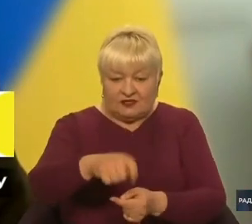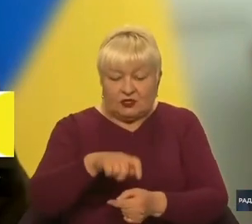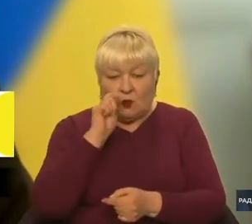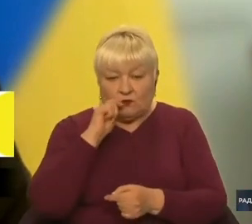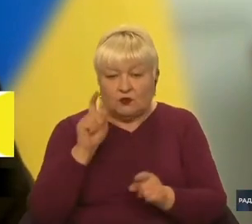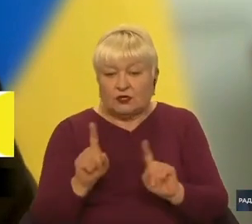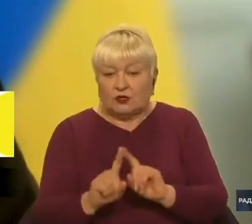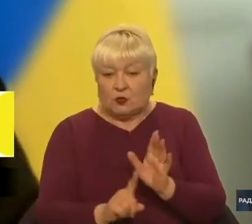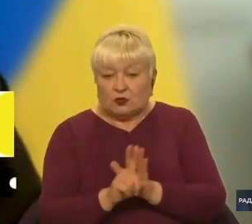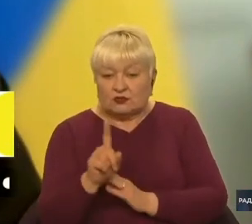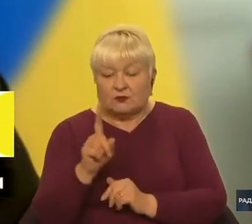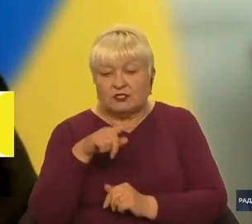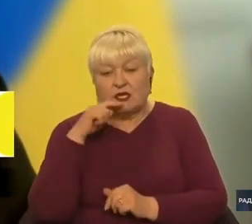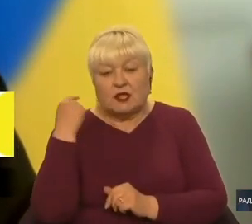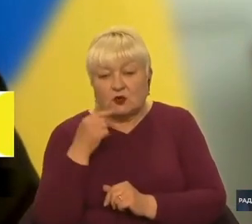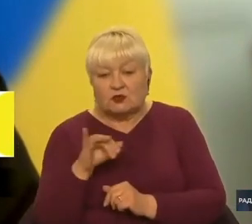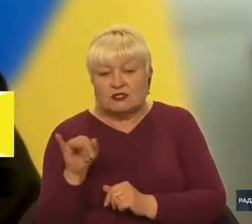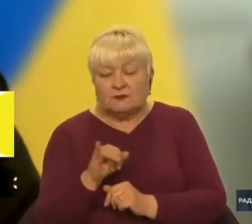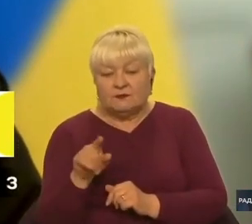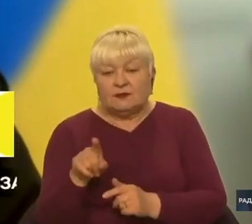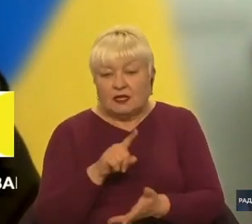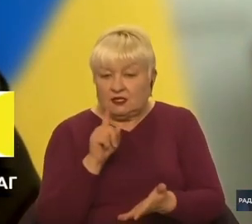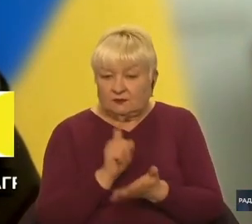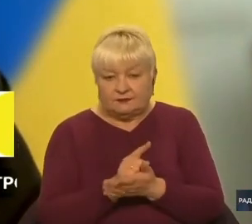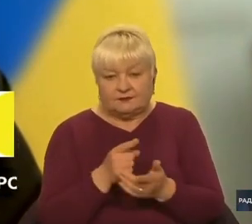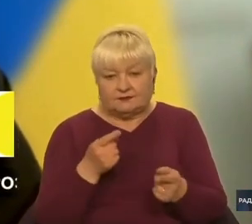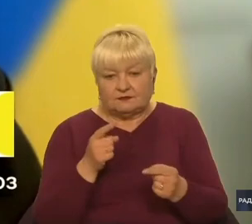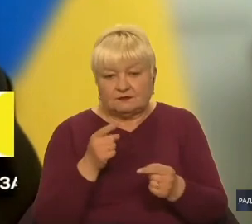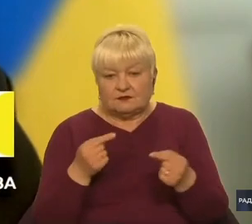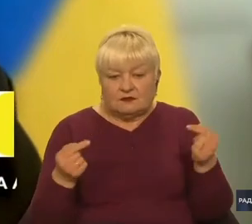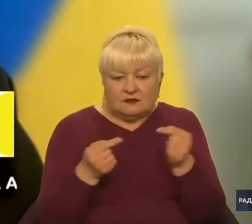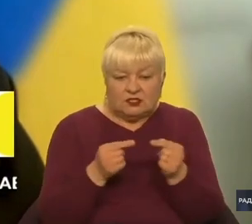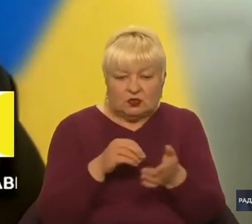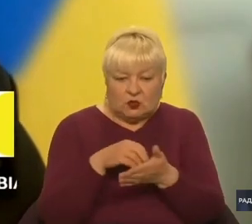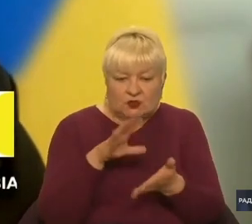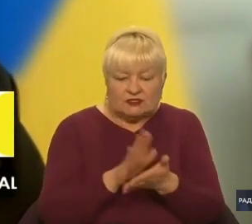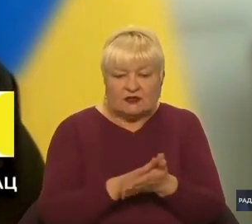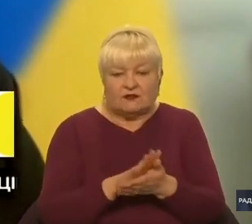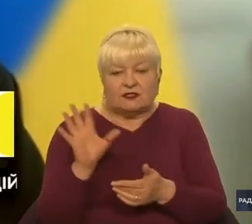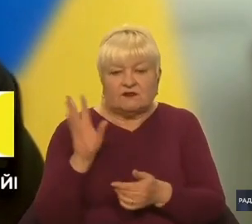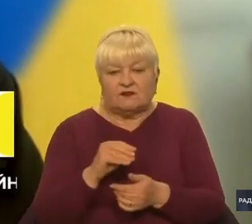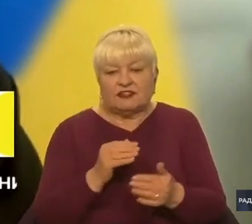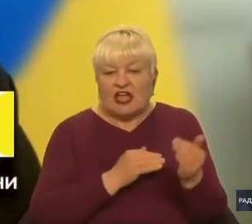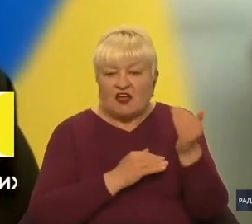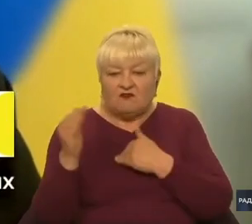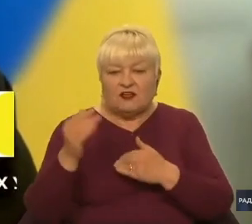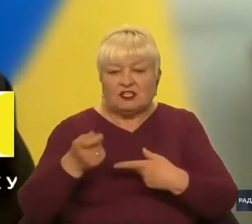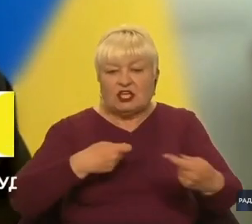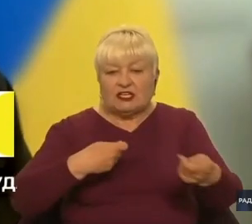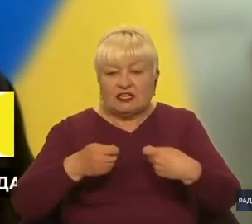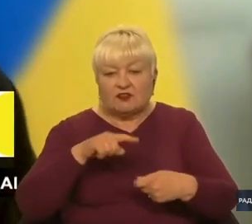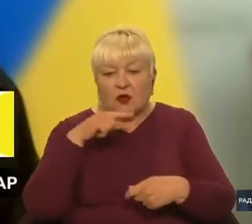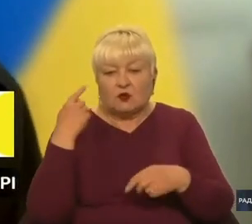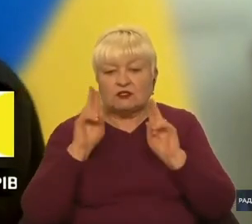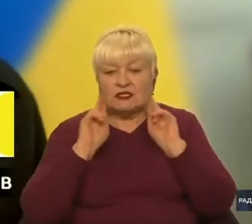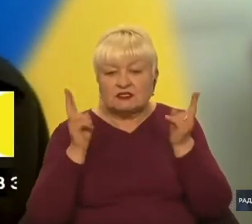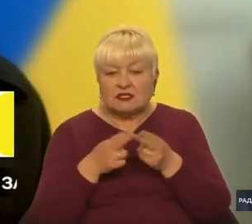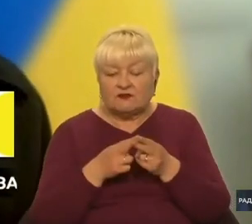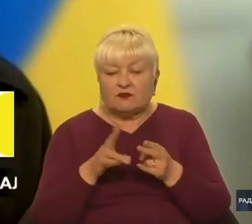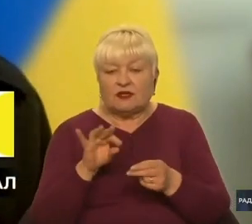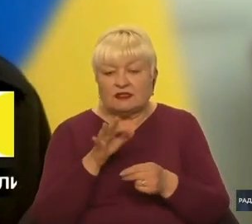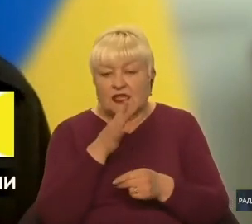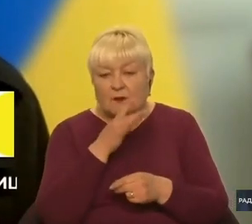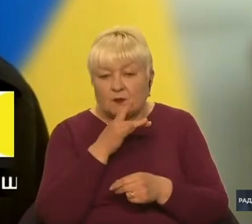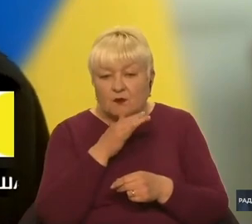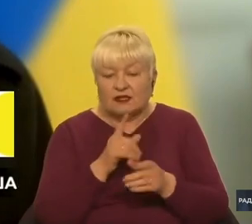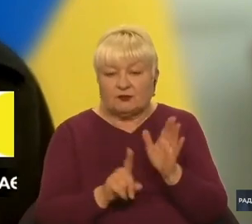розпочала Росія. І там має бути чітко зафіксоване все вище керівництво Російської Федерації на момент початку війни і має пройти